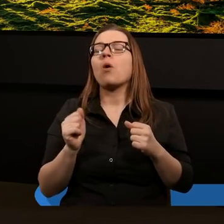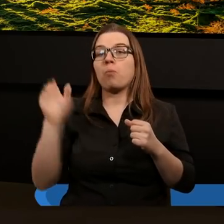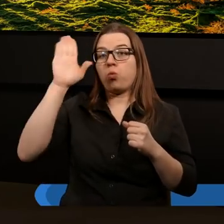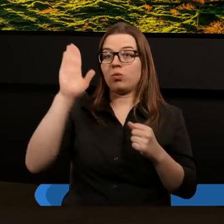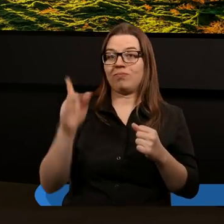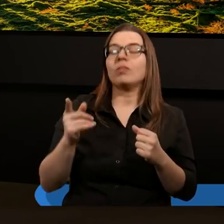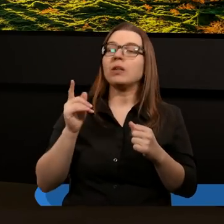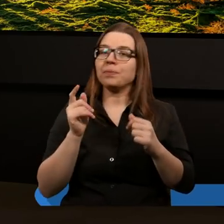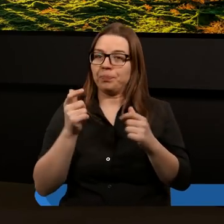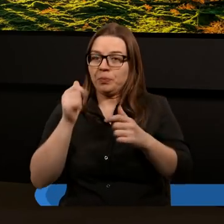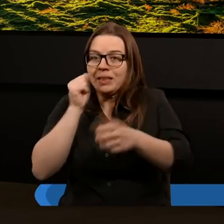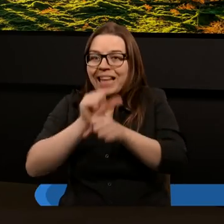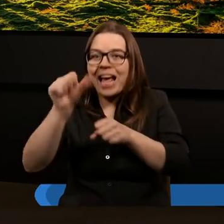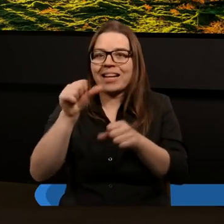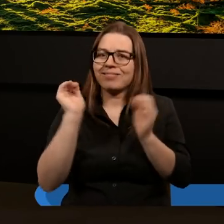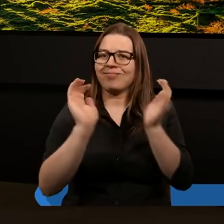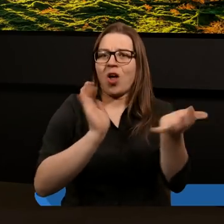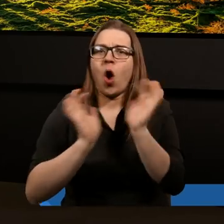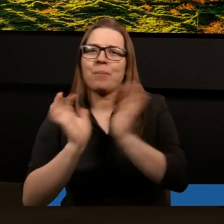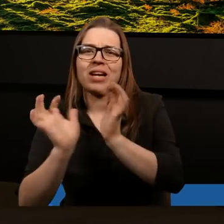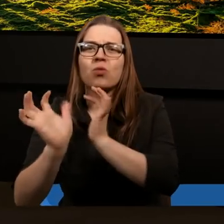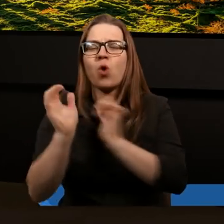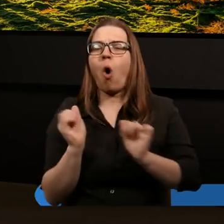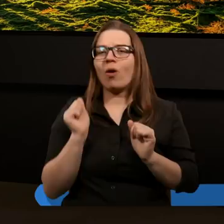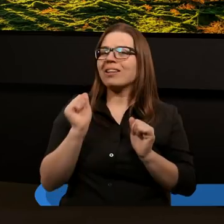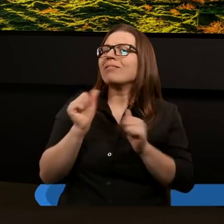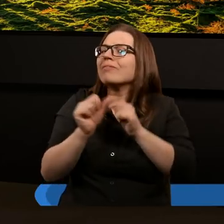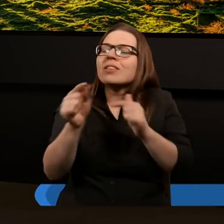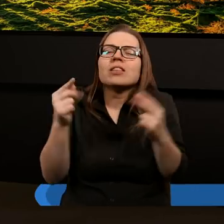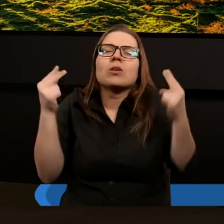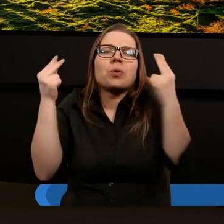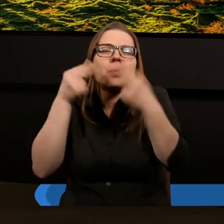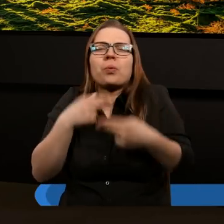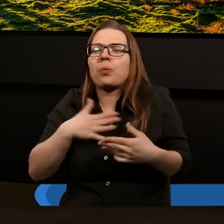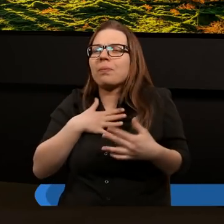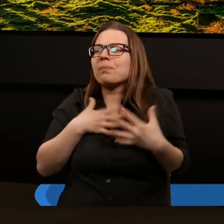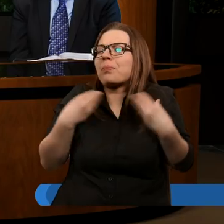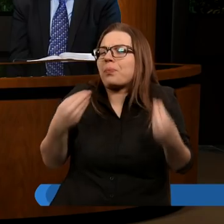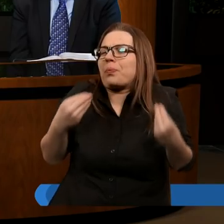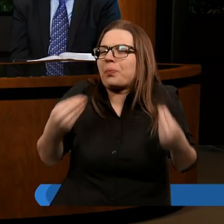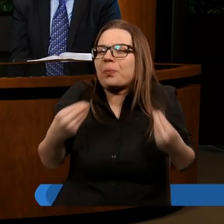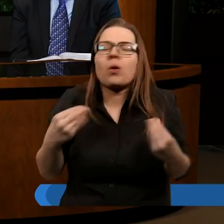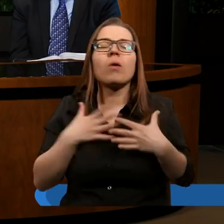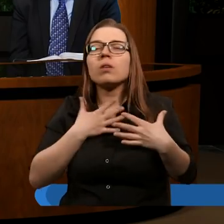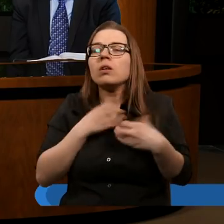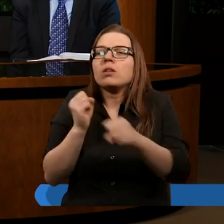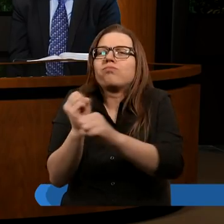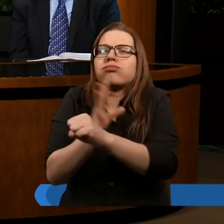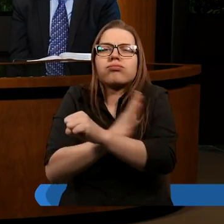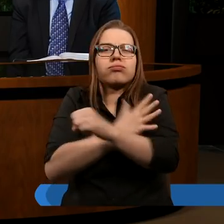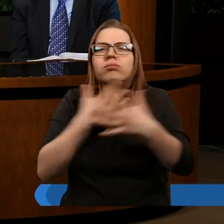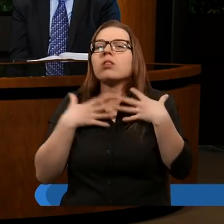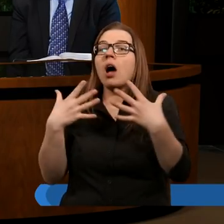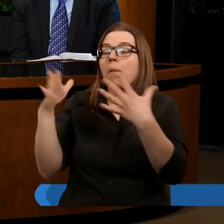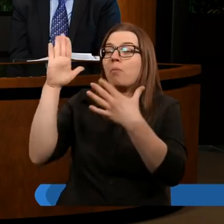opiekę nad ziemią jest bardzo kojące dla wszystkich ludzi. I dzisiaj chcielibyśmy, drodzy